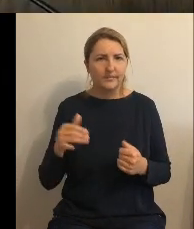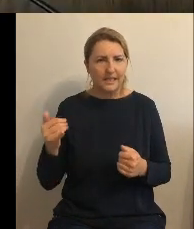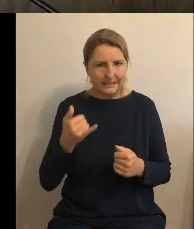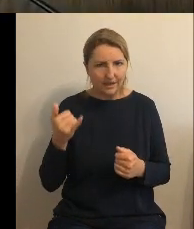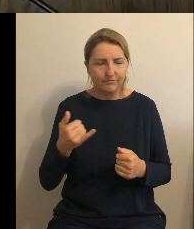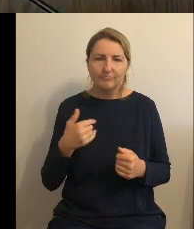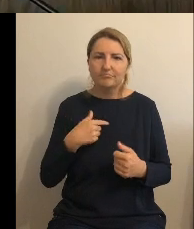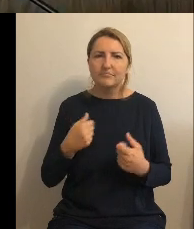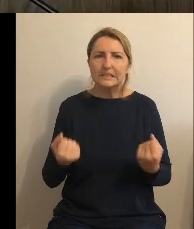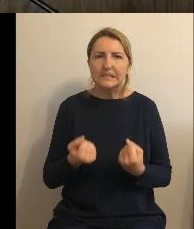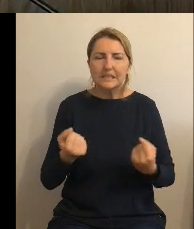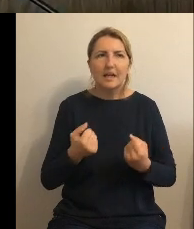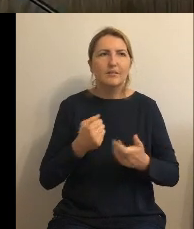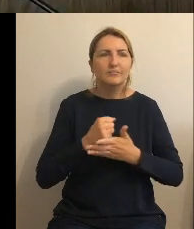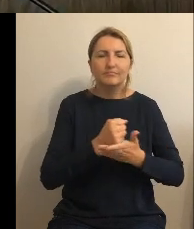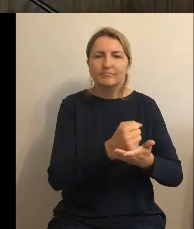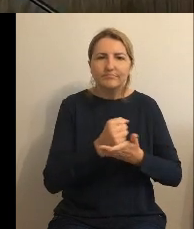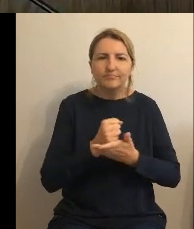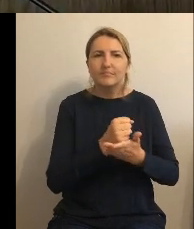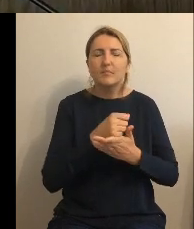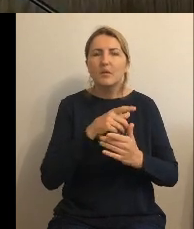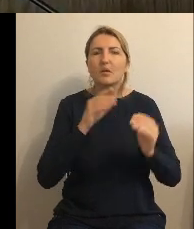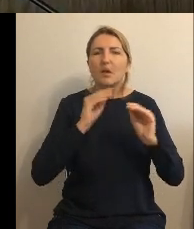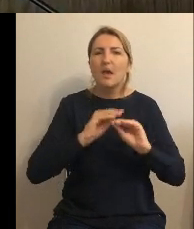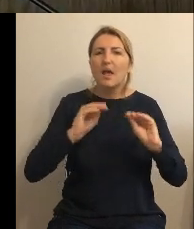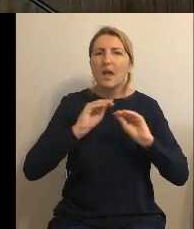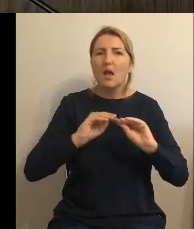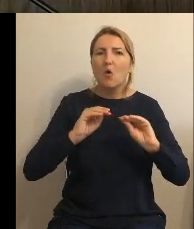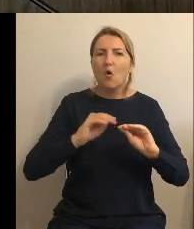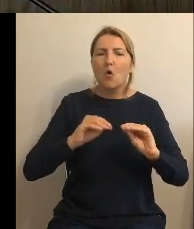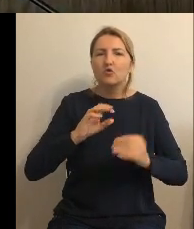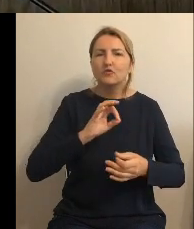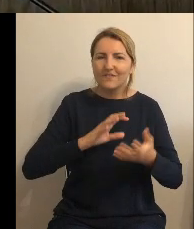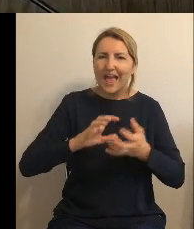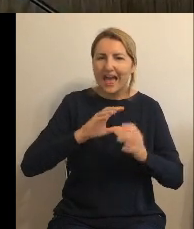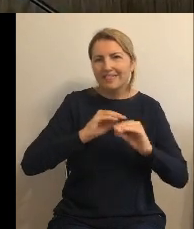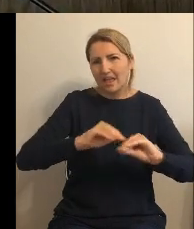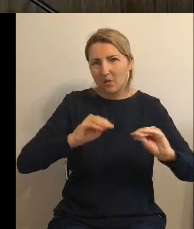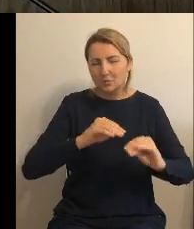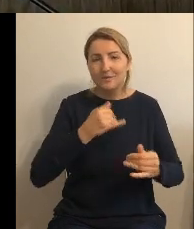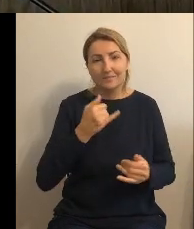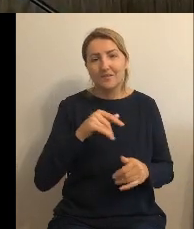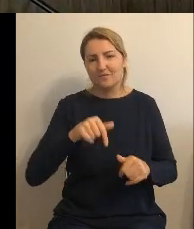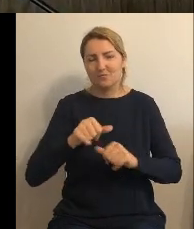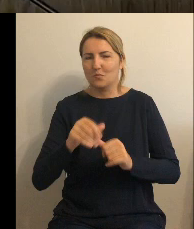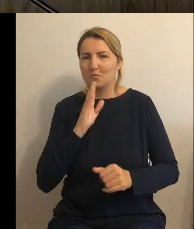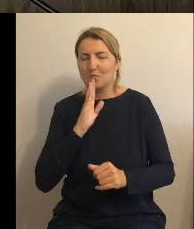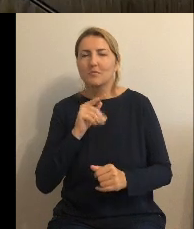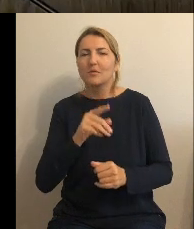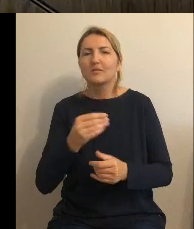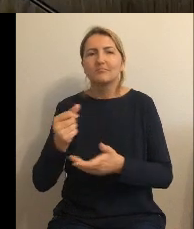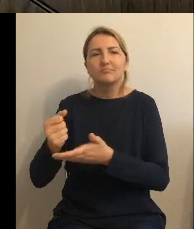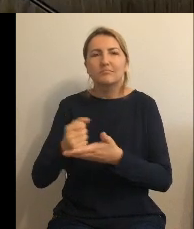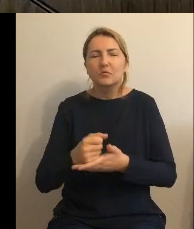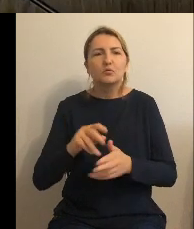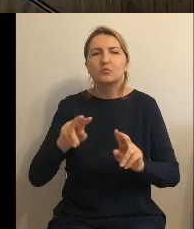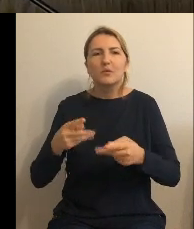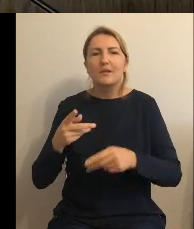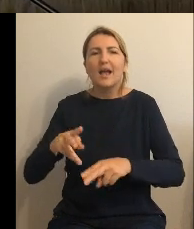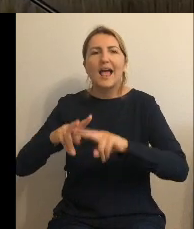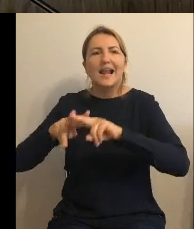oświatowej. W tym roku było podobnie. Są to środki, które pochodzą z rezerwy oświatowej i będą przeznaczone